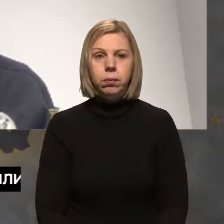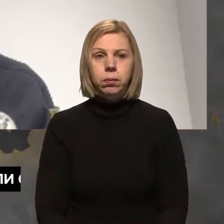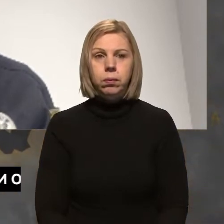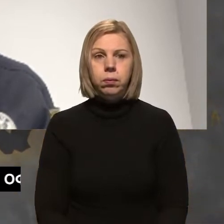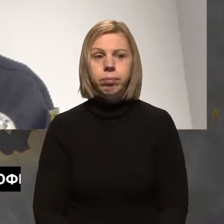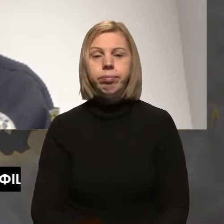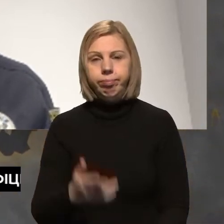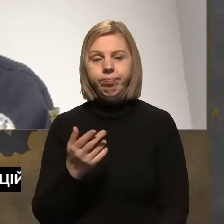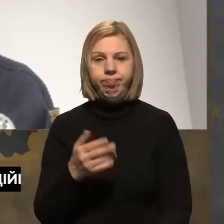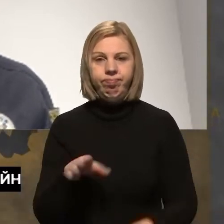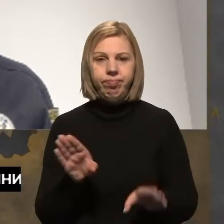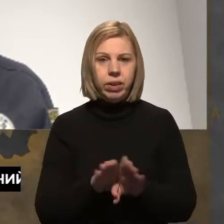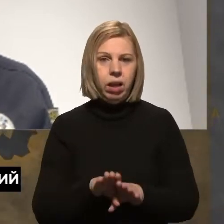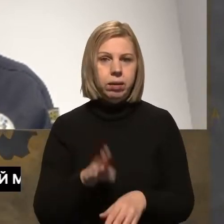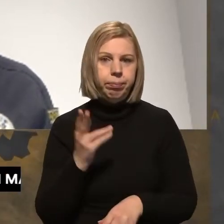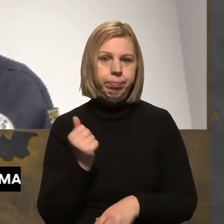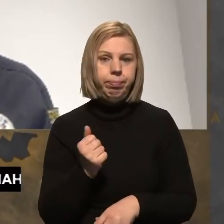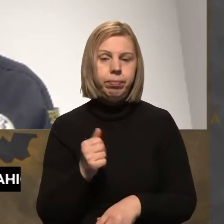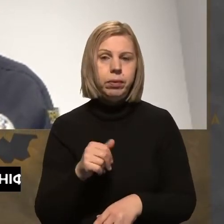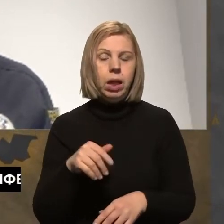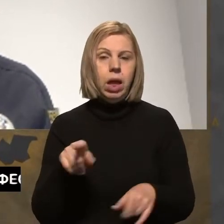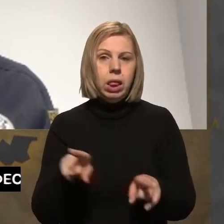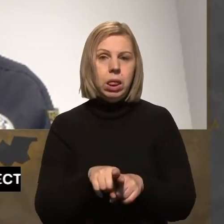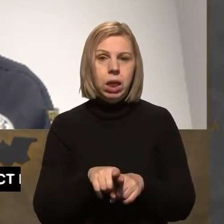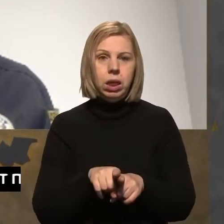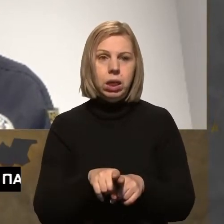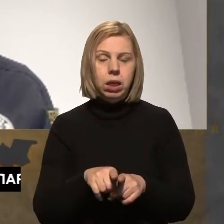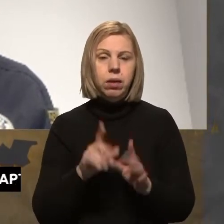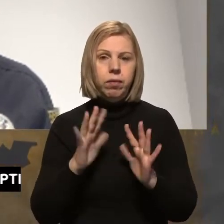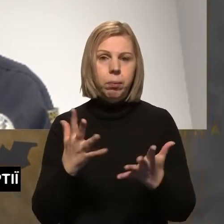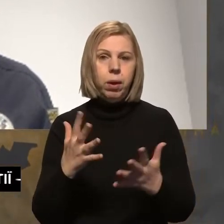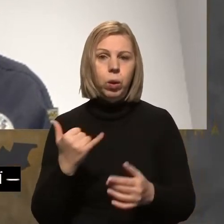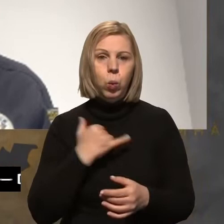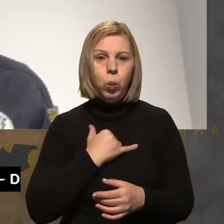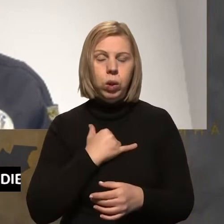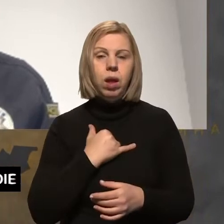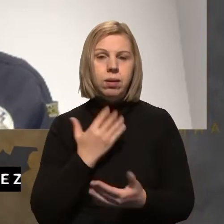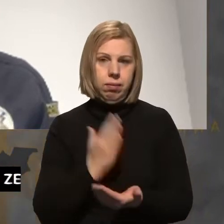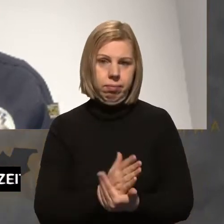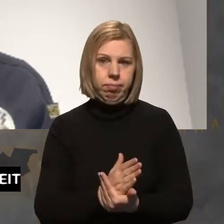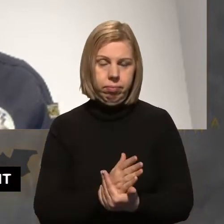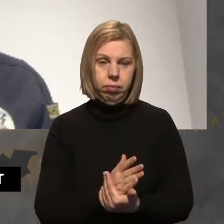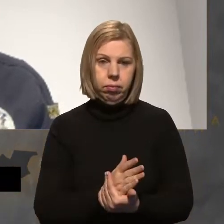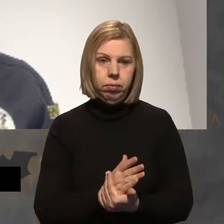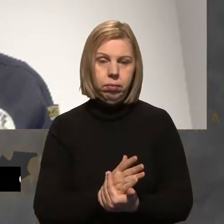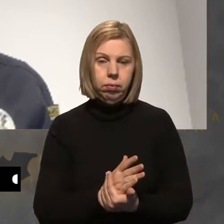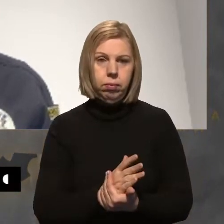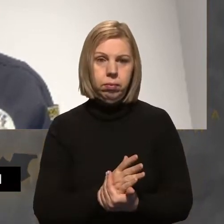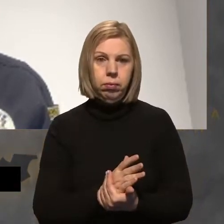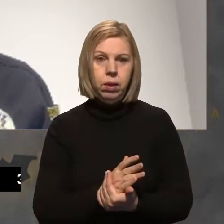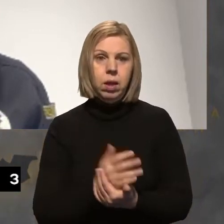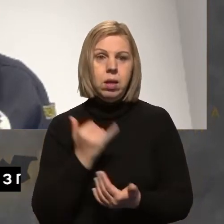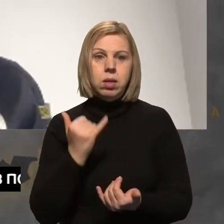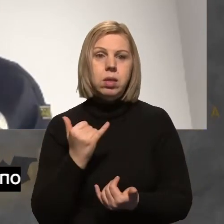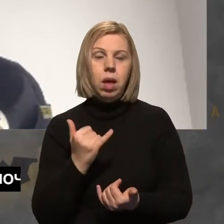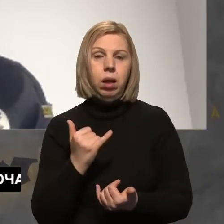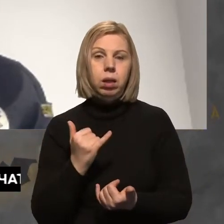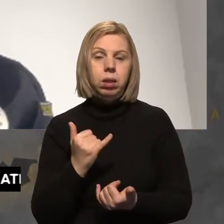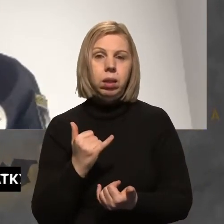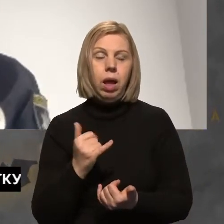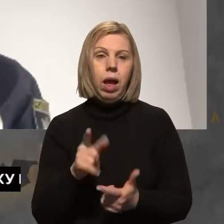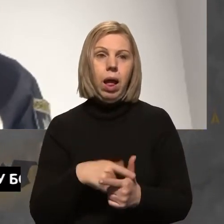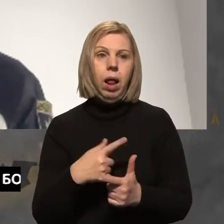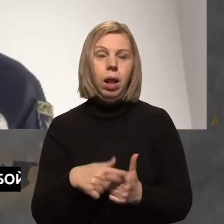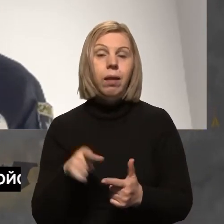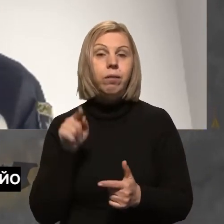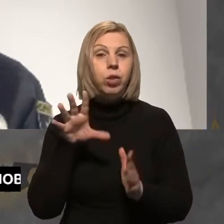Так. На жаль, такі випадки в нас фіксуються. Зараз, але